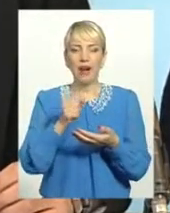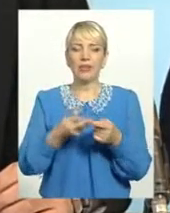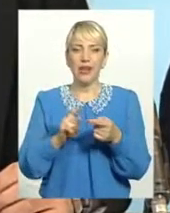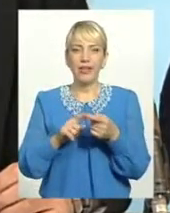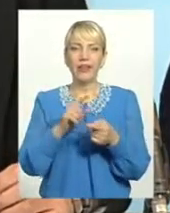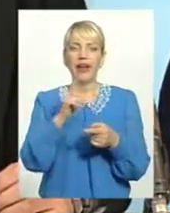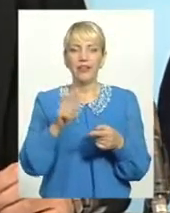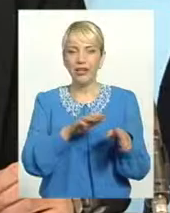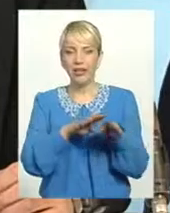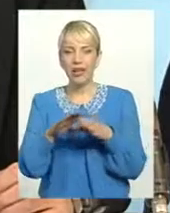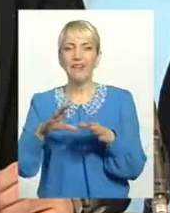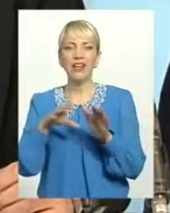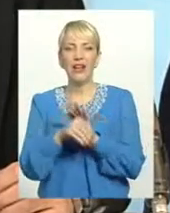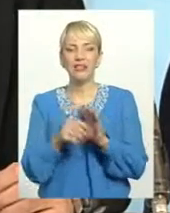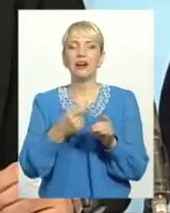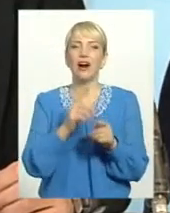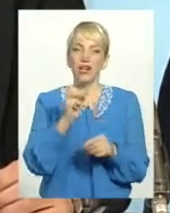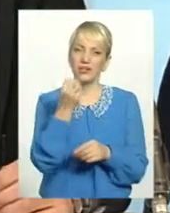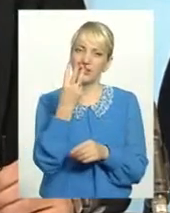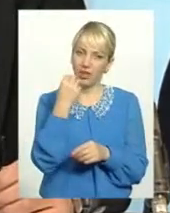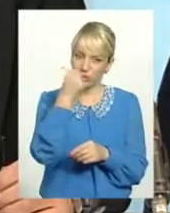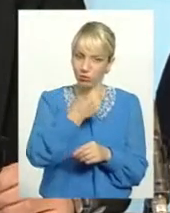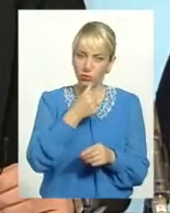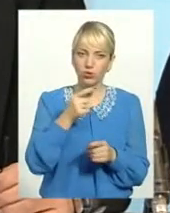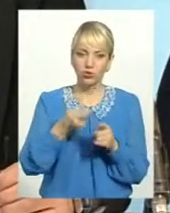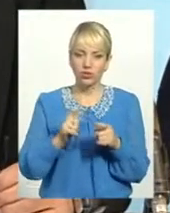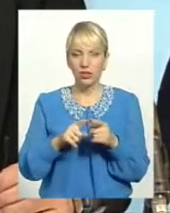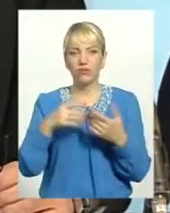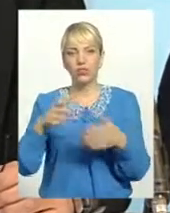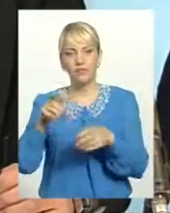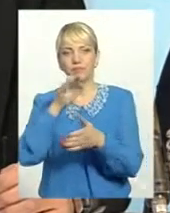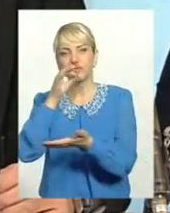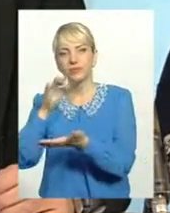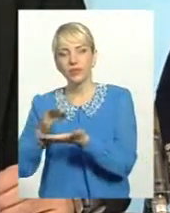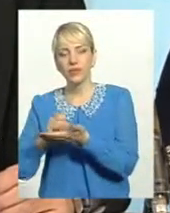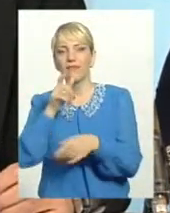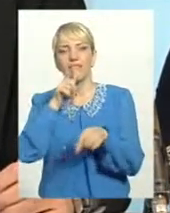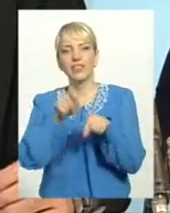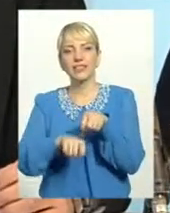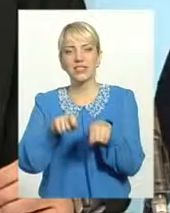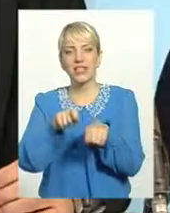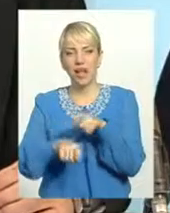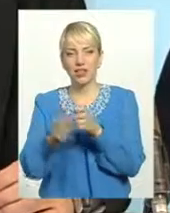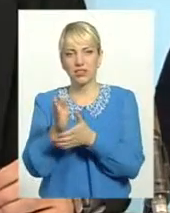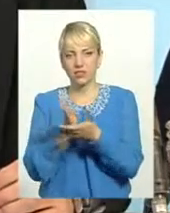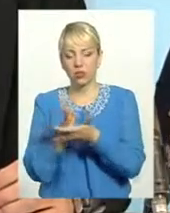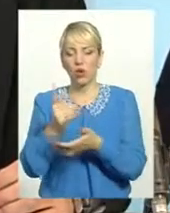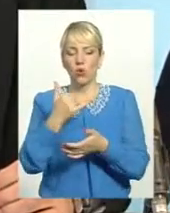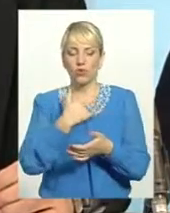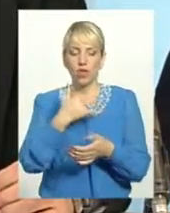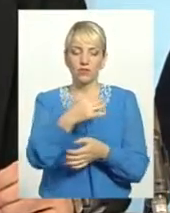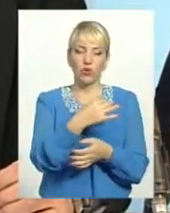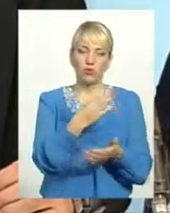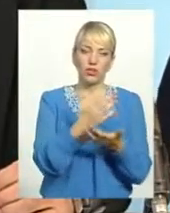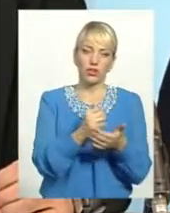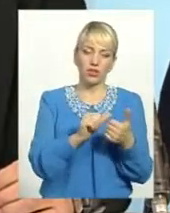року по сьогоднішній день цей внесок адмініструє Державна фіскальна служба. І от в нашій області, крім 11 мільйонів, є